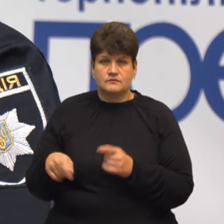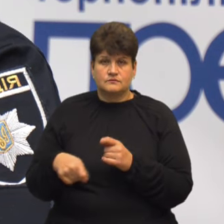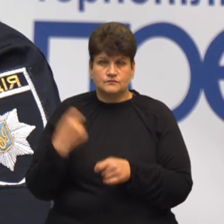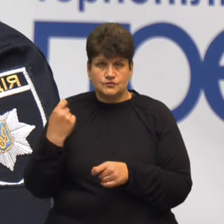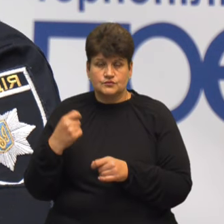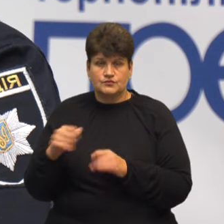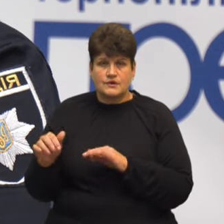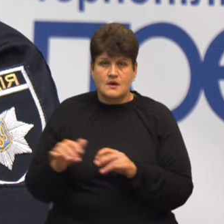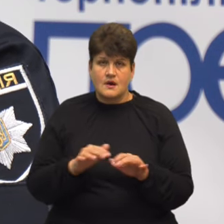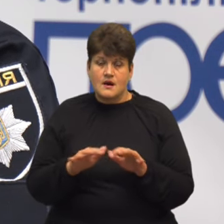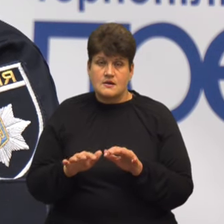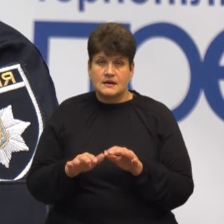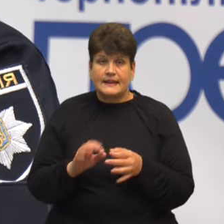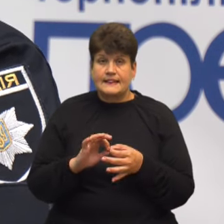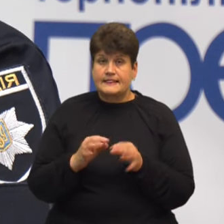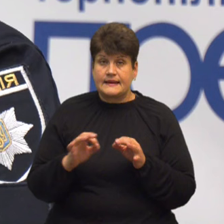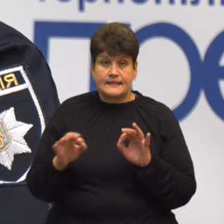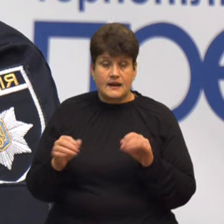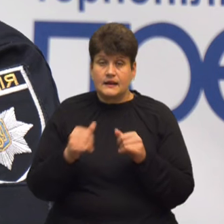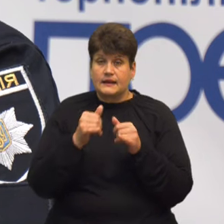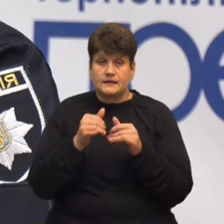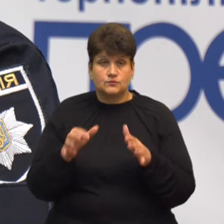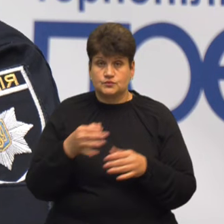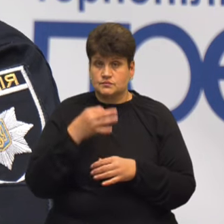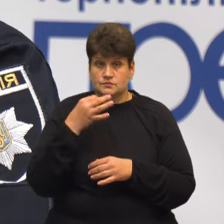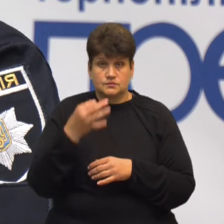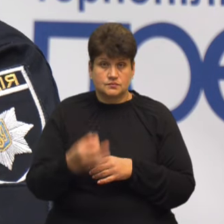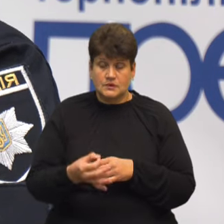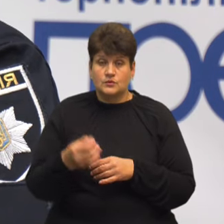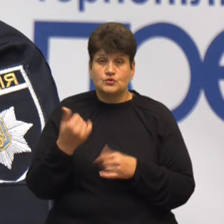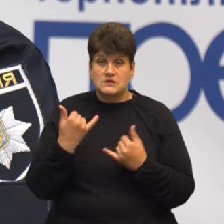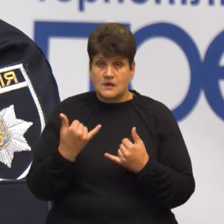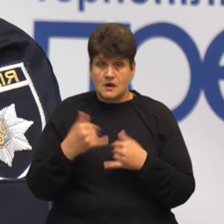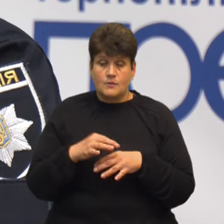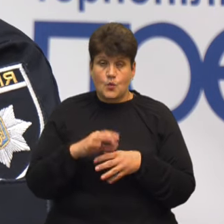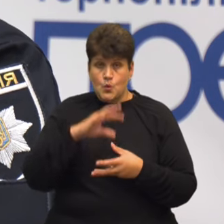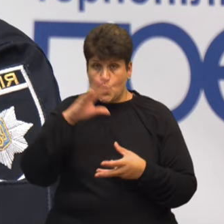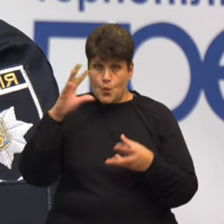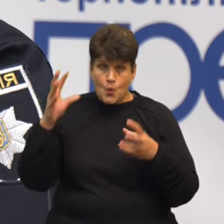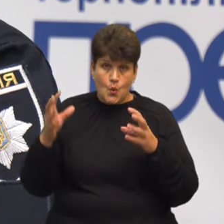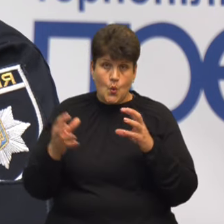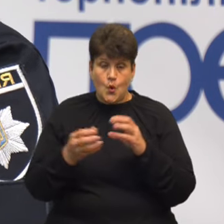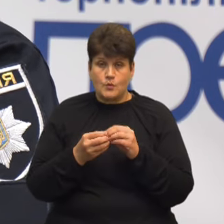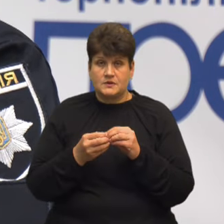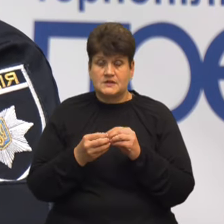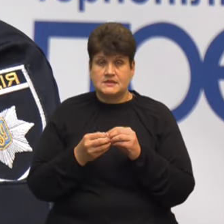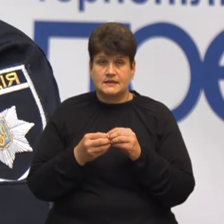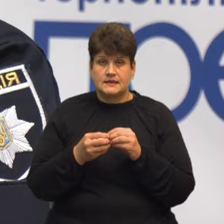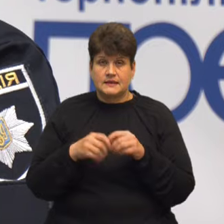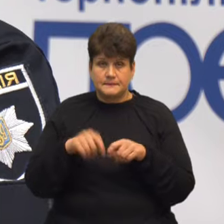Деталі я не можу повідомляти, тому що на даний час проводиться комплекс негласних слідчих